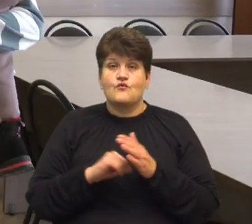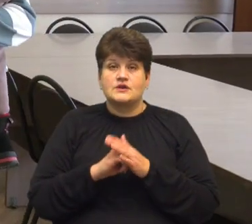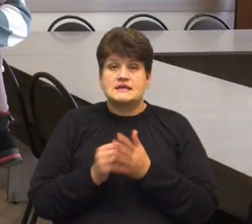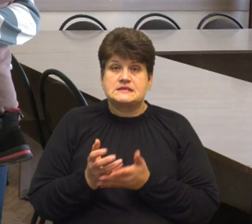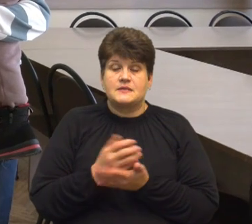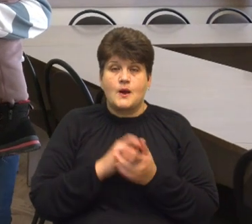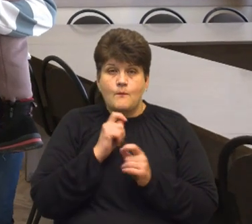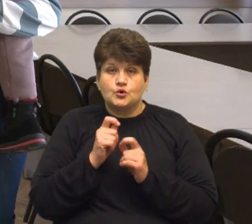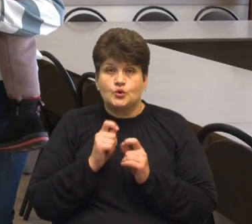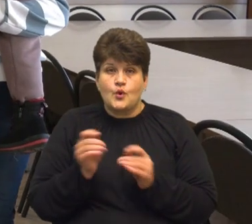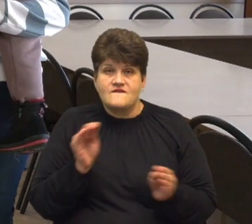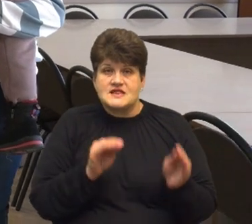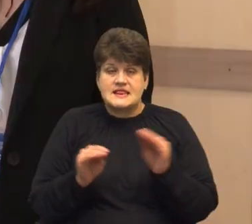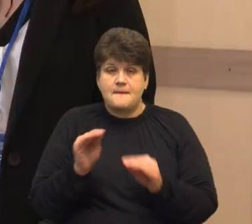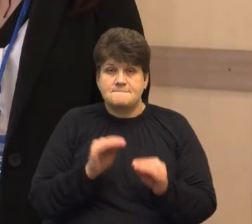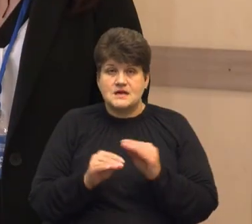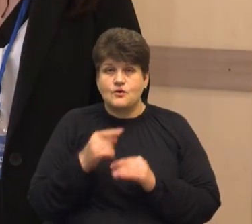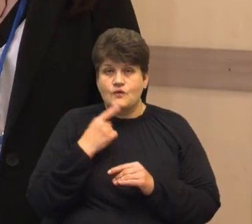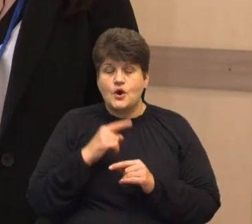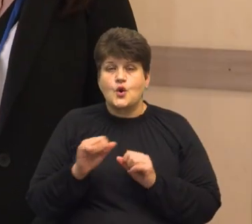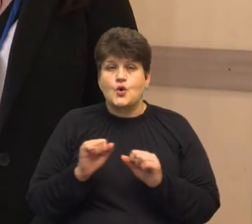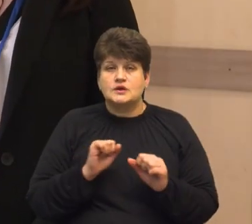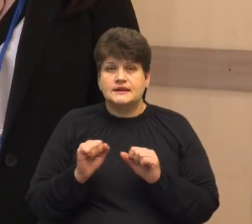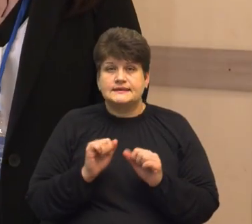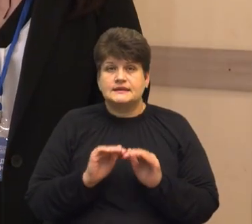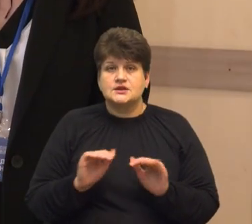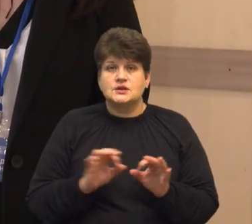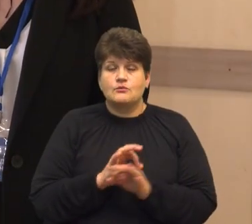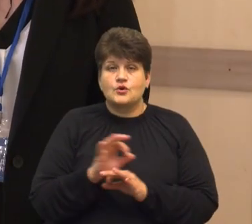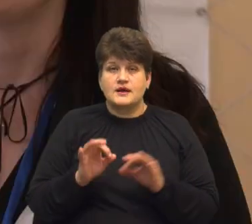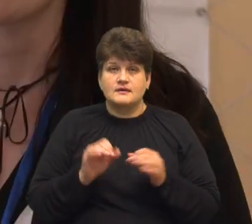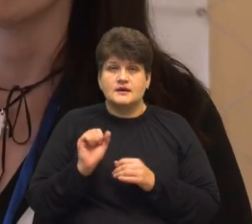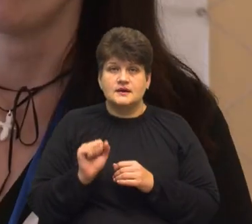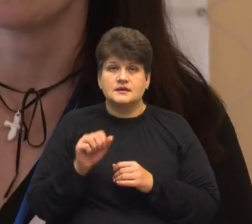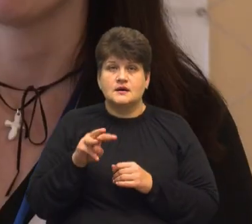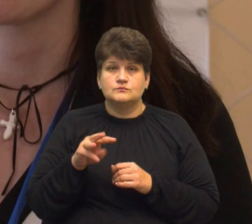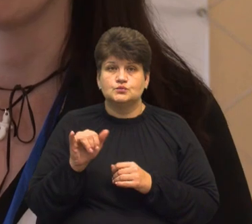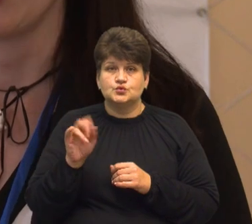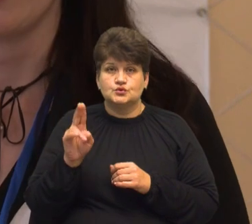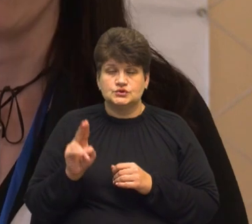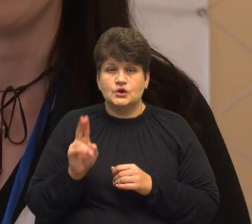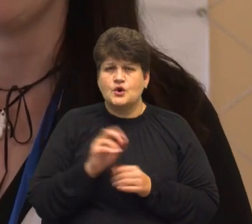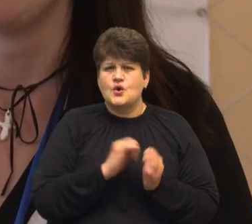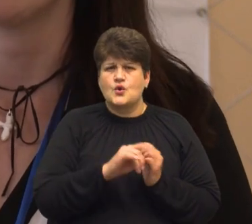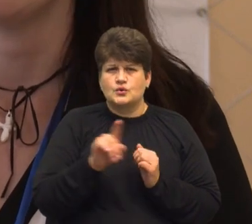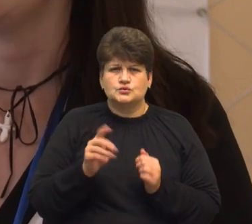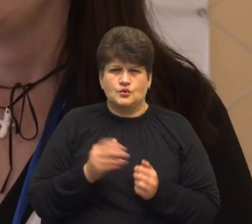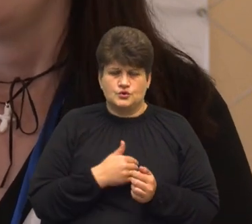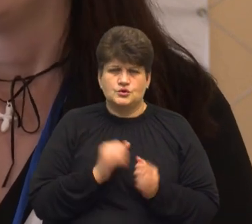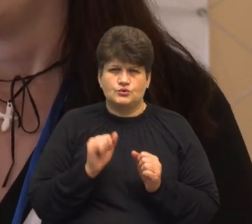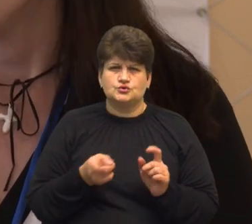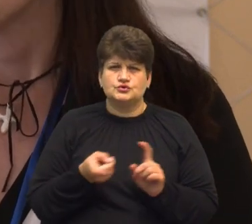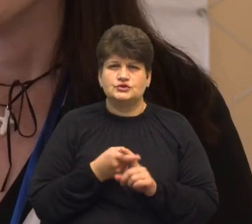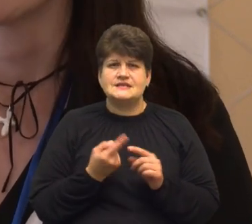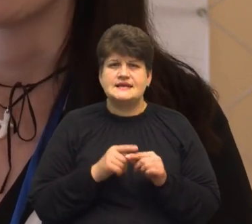подарунковий набір, розповідає координаторка дитячих проєктів Карітасу Аліна Муц. Кожен охочий може долучитися до цієї акції